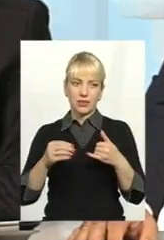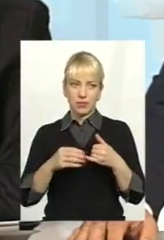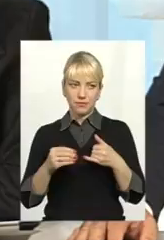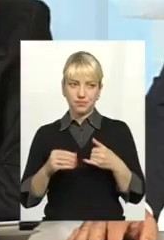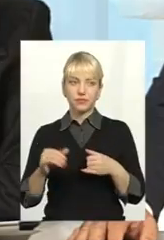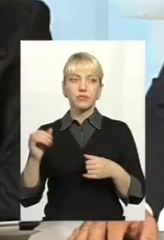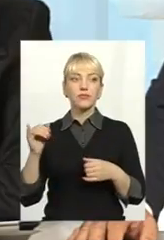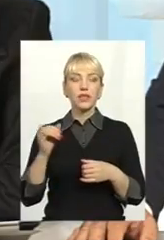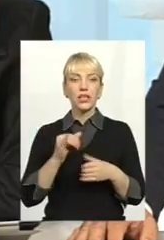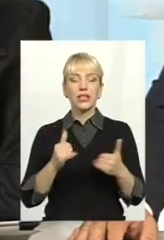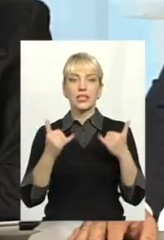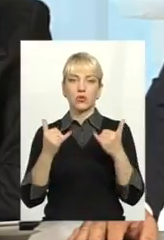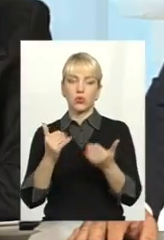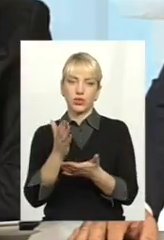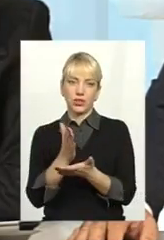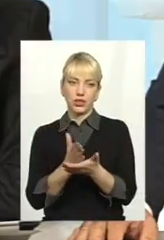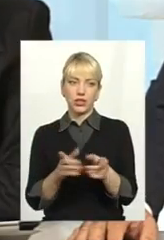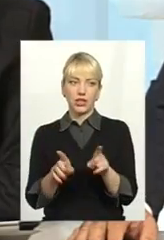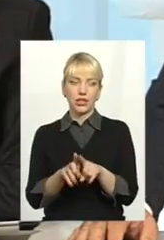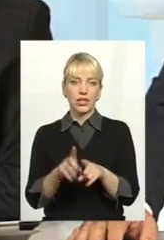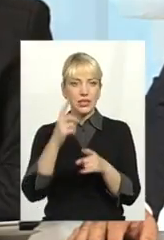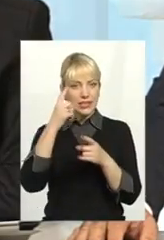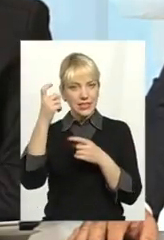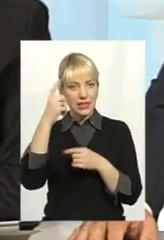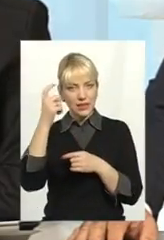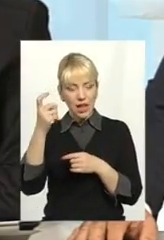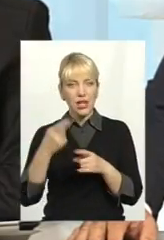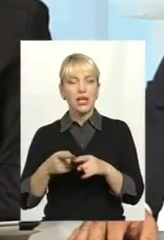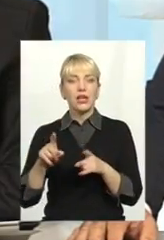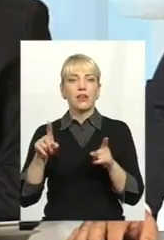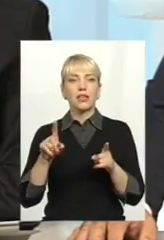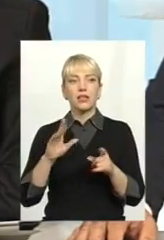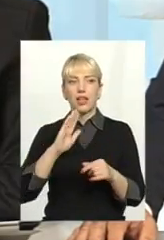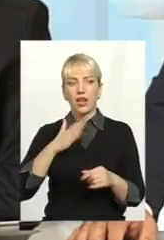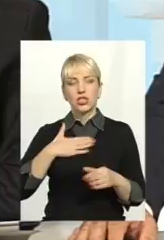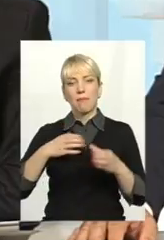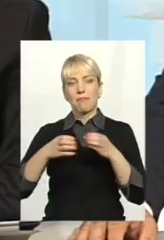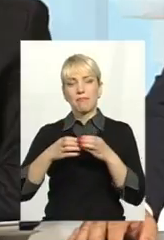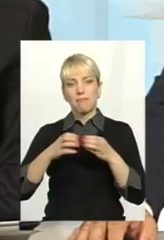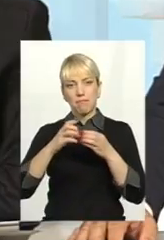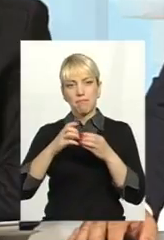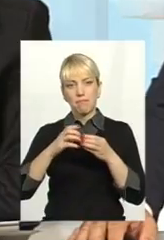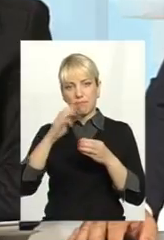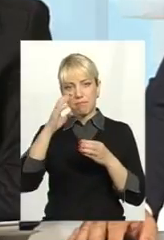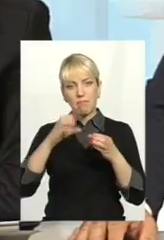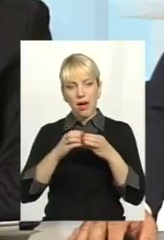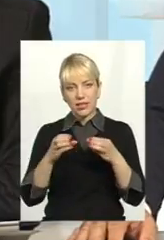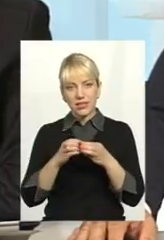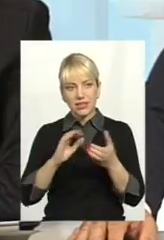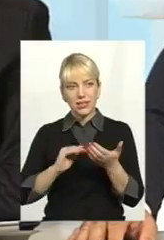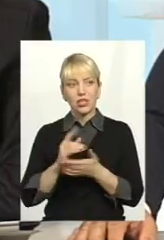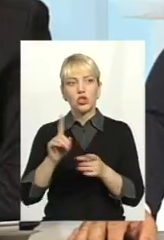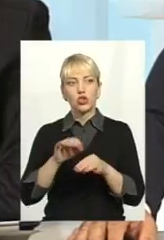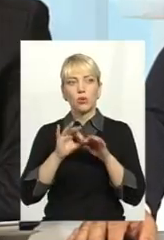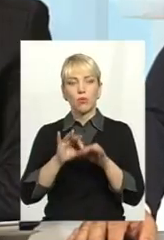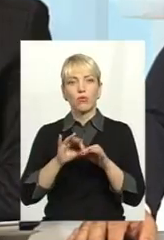І на сьогодні є такі сигнали в нашій партії, що проводяться масові